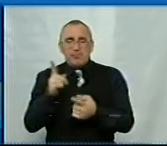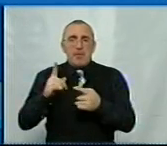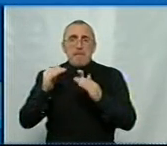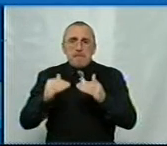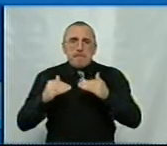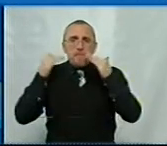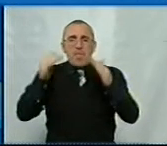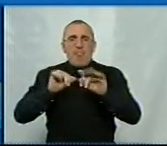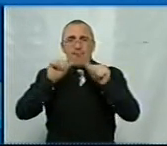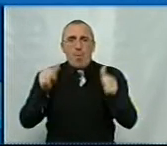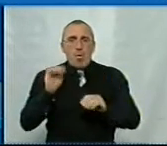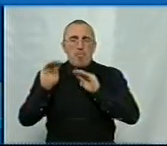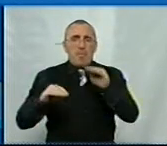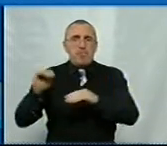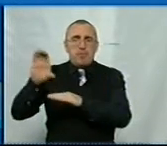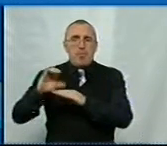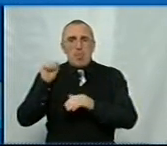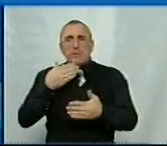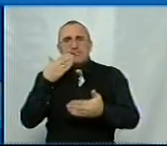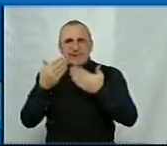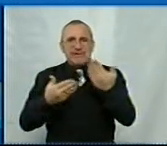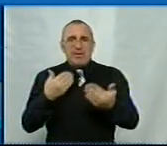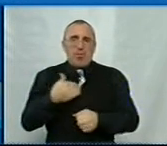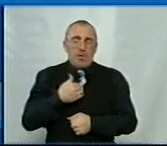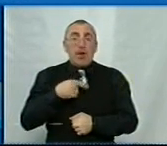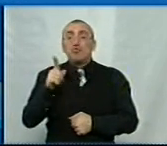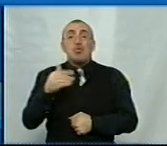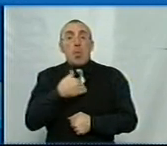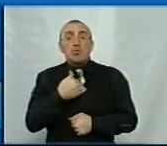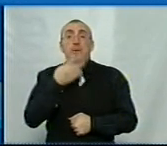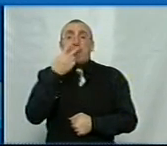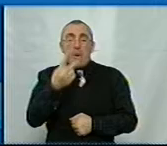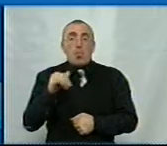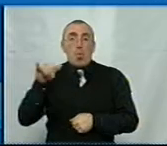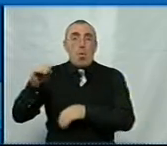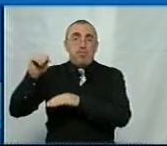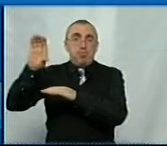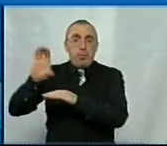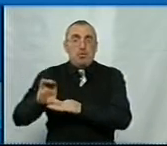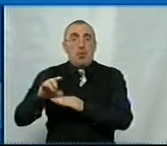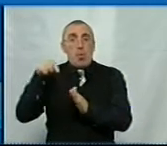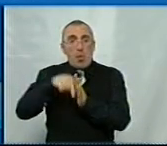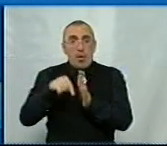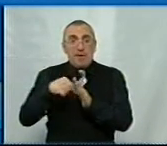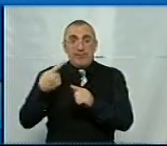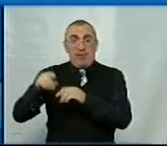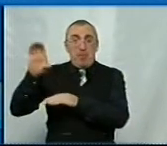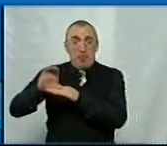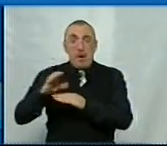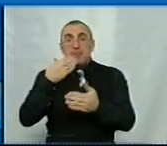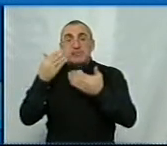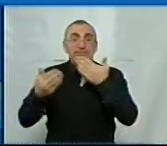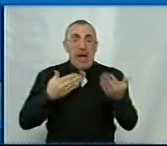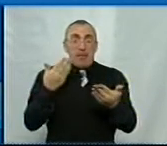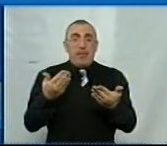сформований бюджет. Бюджетні запити – це можна назвати те, що ми хотіли б бачити в бюджеті? Це означає, що частину цих бюджетних запитів